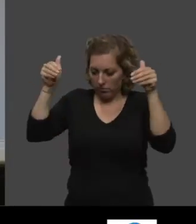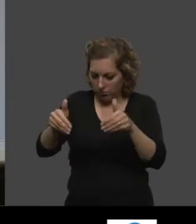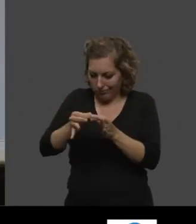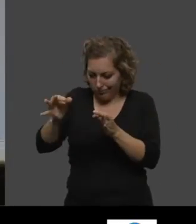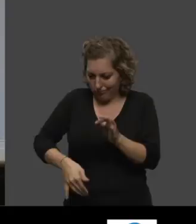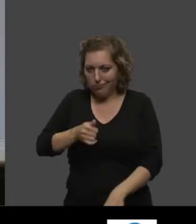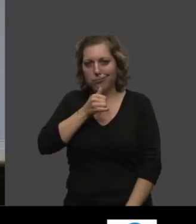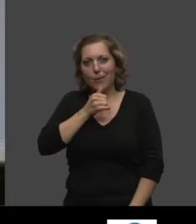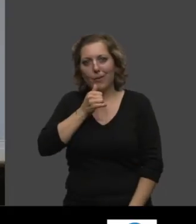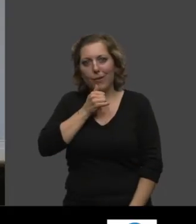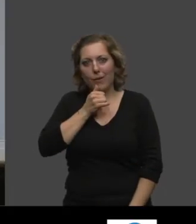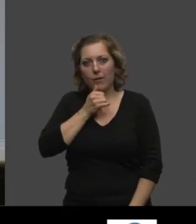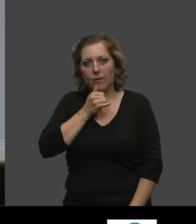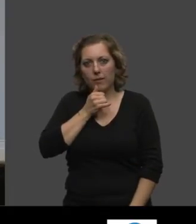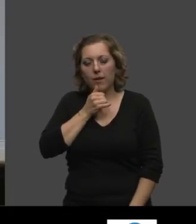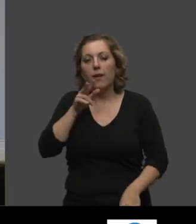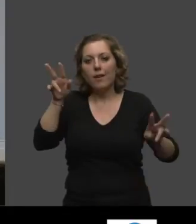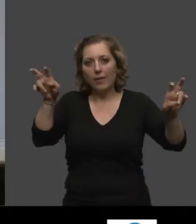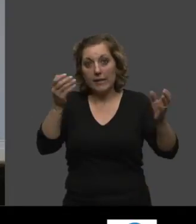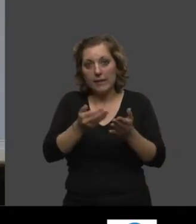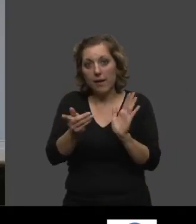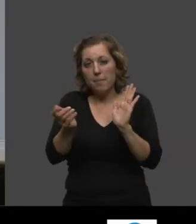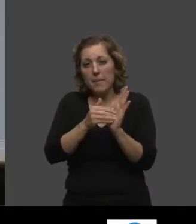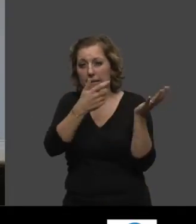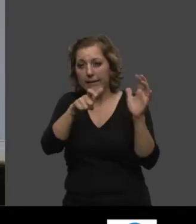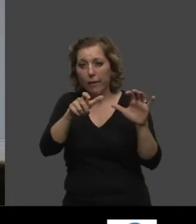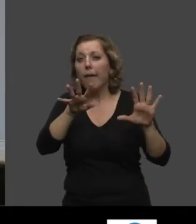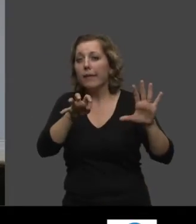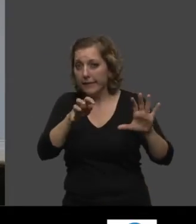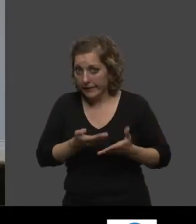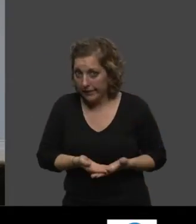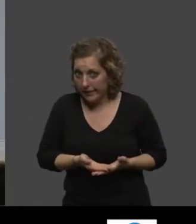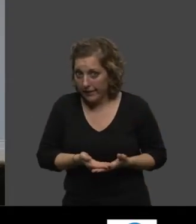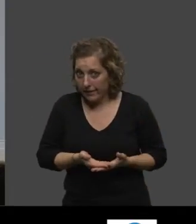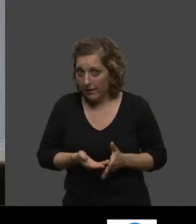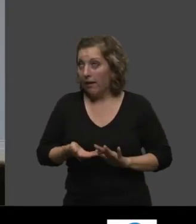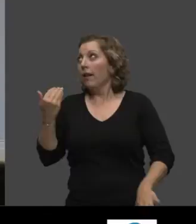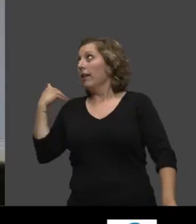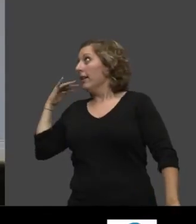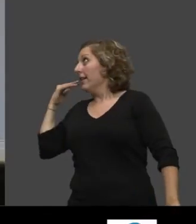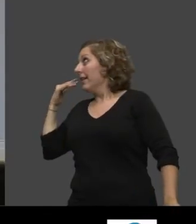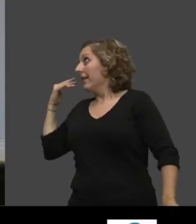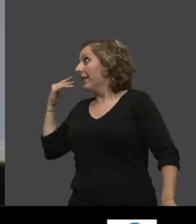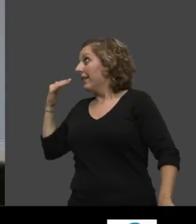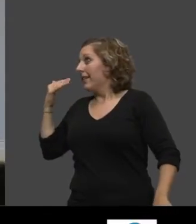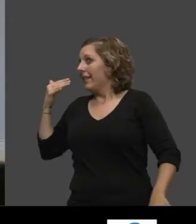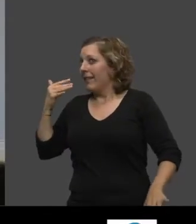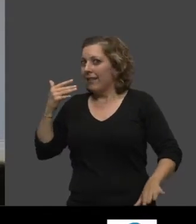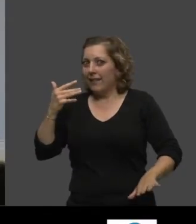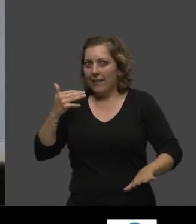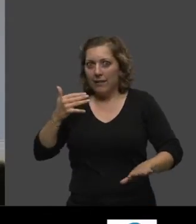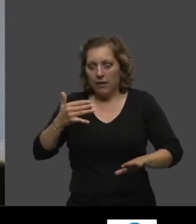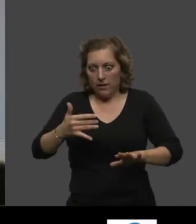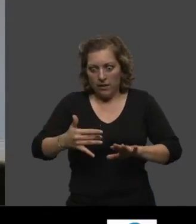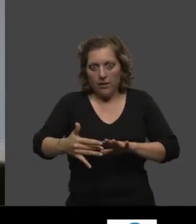cherché à remédier. 1790. Alors vous voyez que ça va être long quand même. 1790,